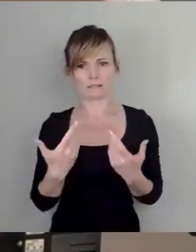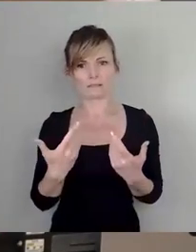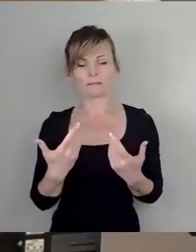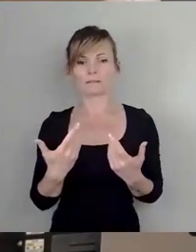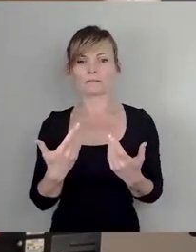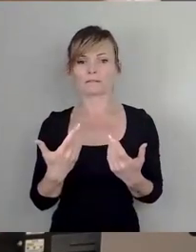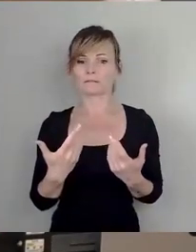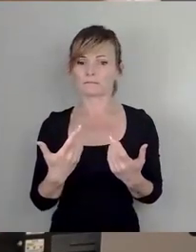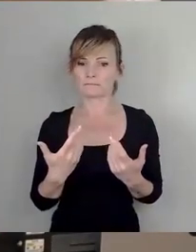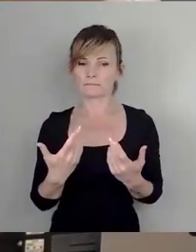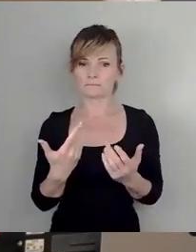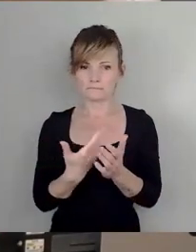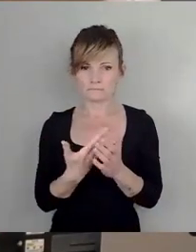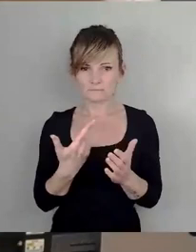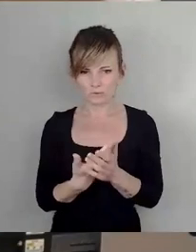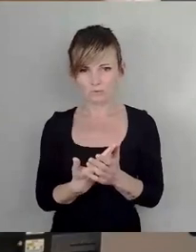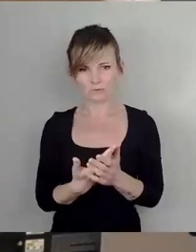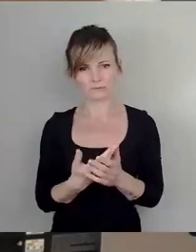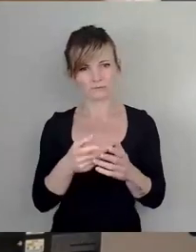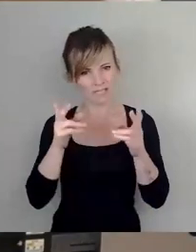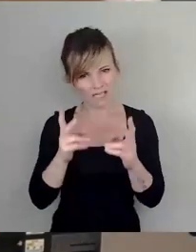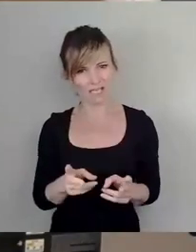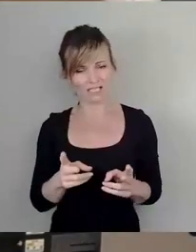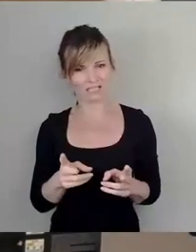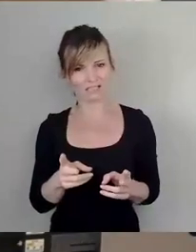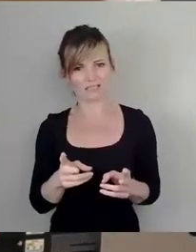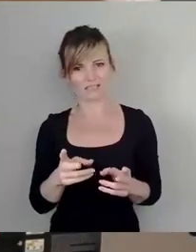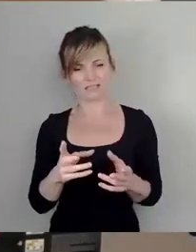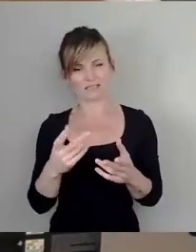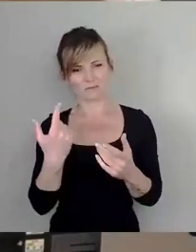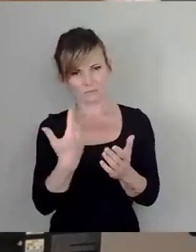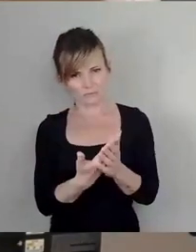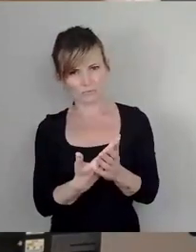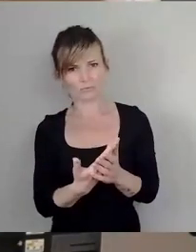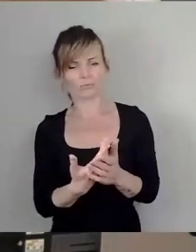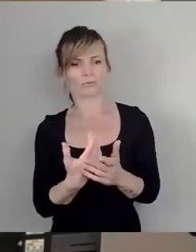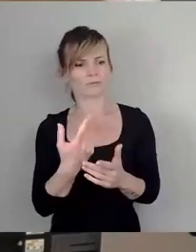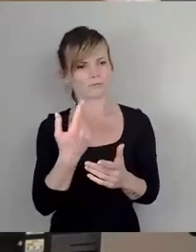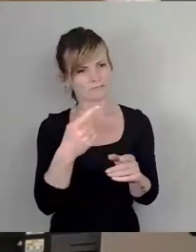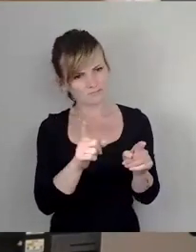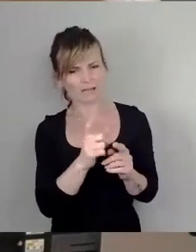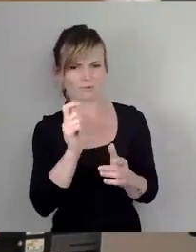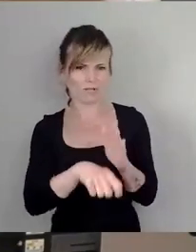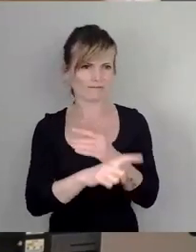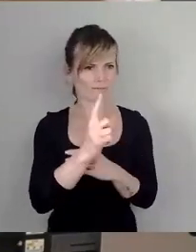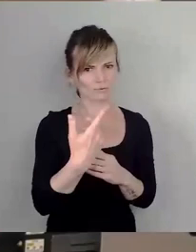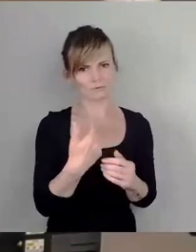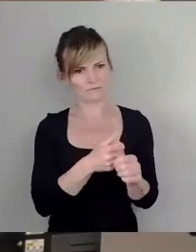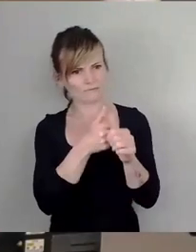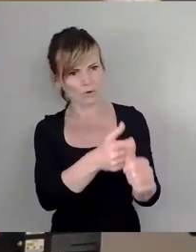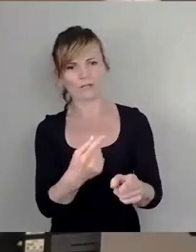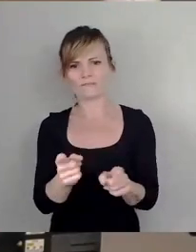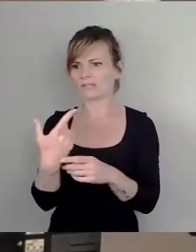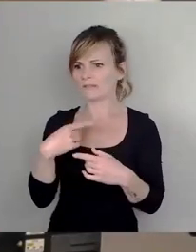hat, genau so behandelt zu werden, wie jemand, der sich falsch verhält und sich am Steuer setzt. Das heißt konkret, hier gibt es doch, und diesen Hinweis